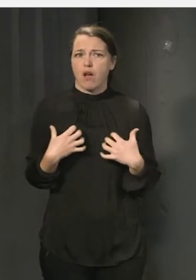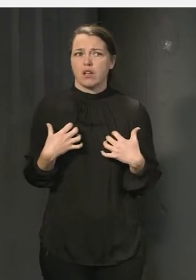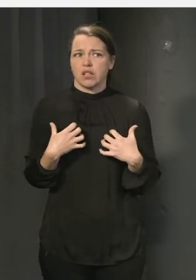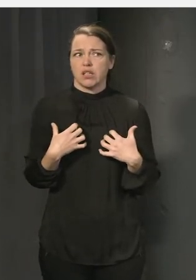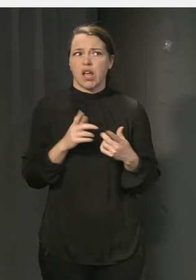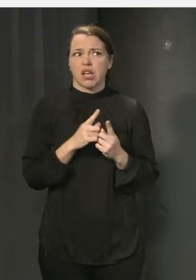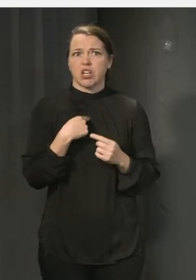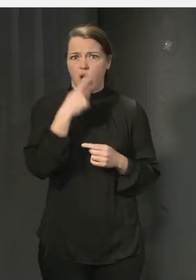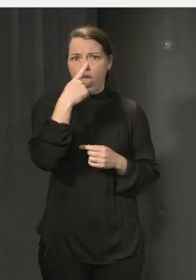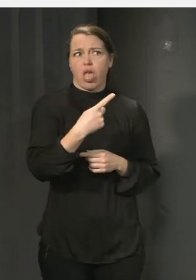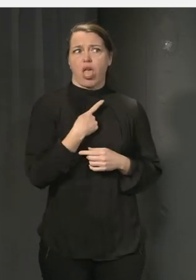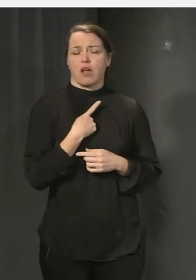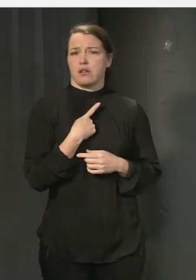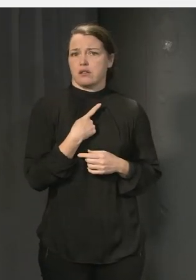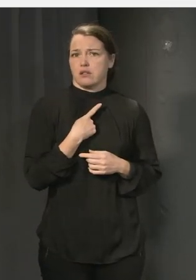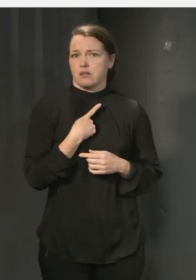utsatt för någonting.